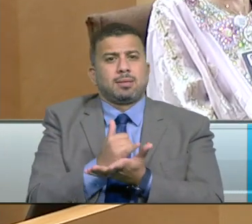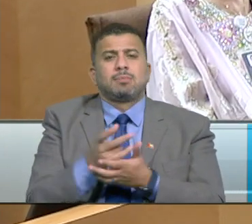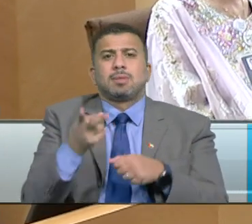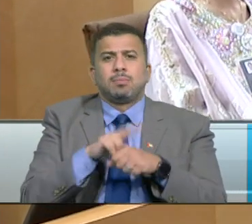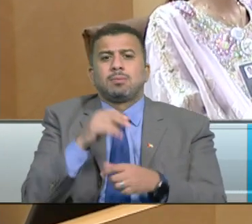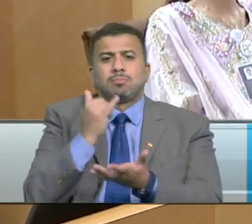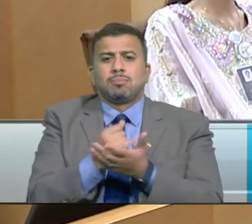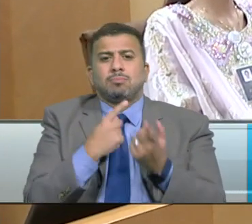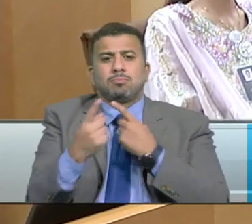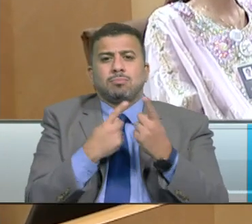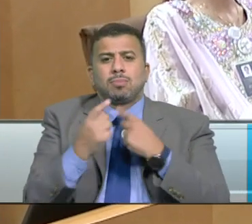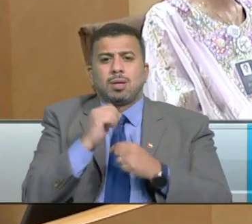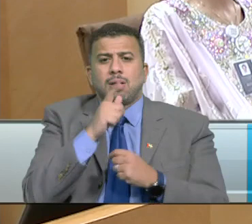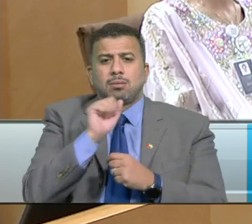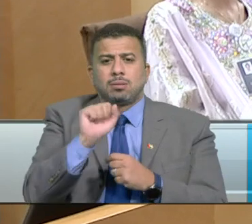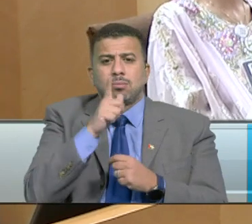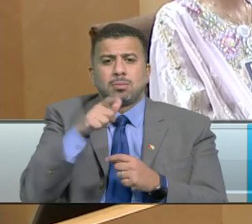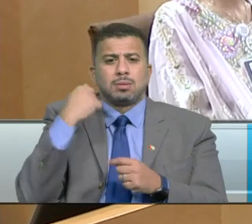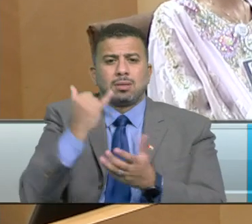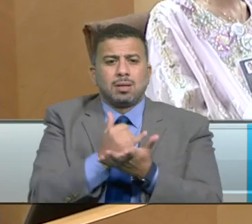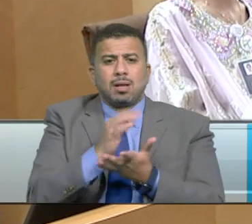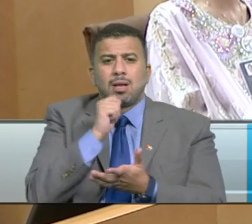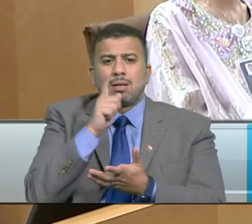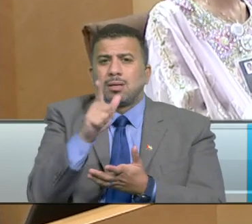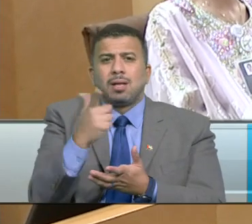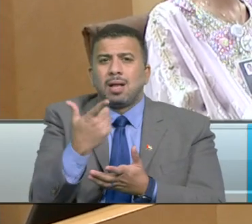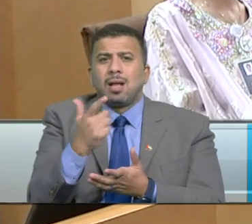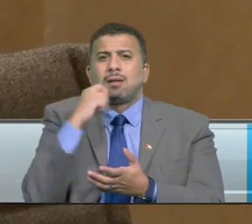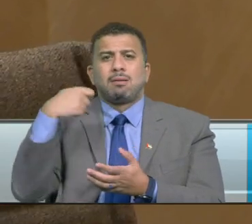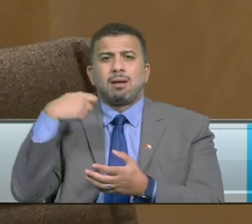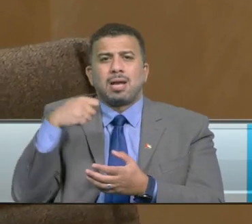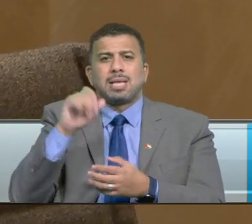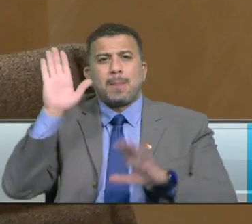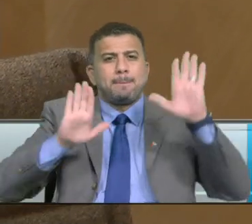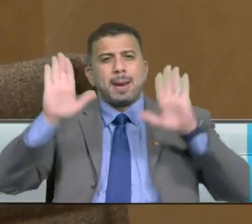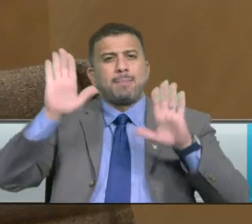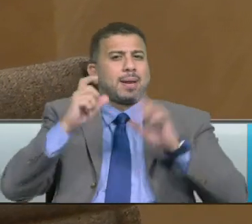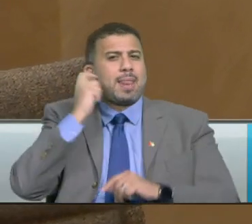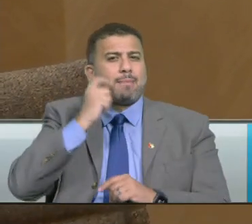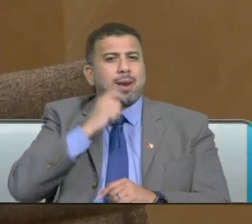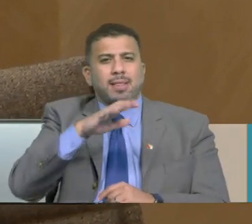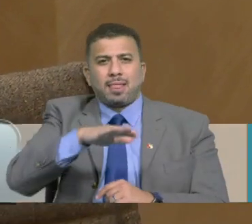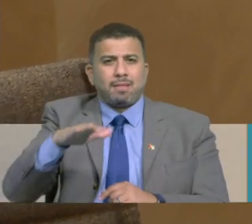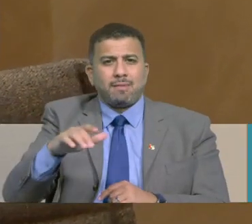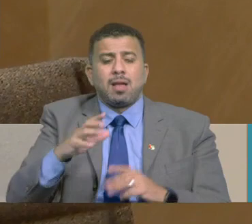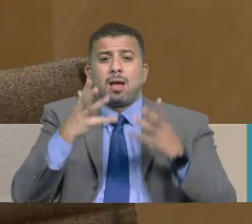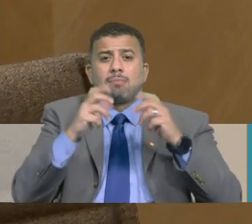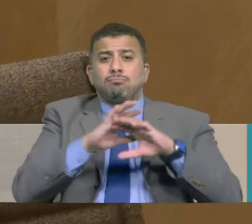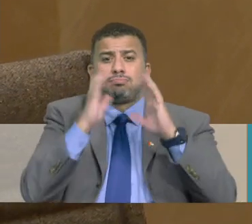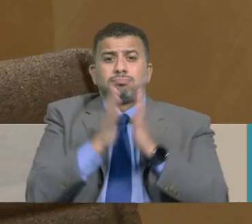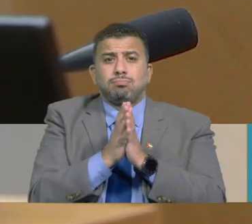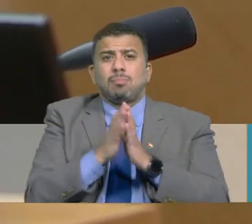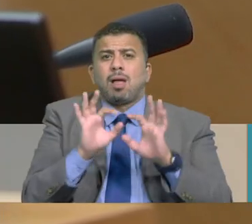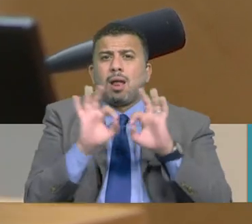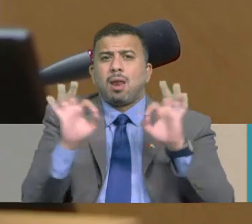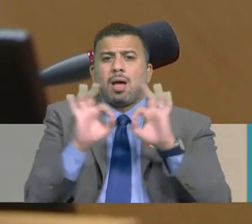وتناولت الجلسة التي جاءت برئاسة مثايل أستريدي رئيسة البرلمان الإماراتي للطفل مجمل التحديات